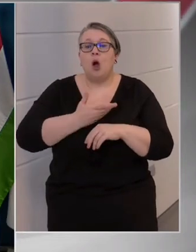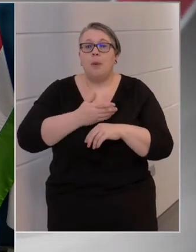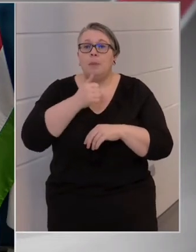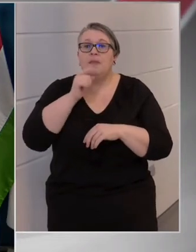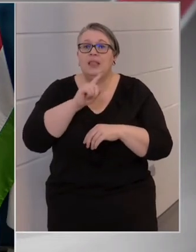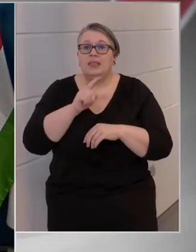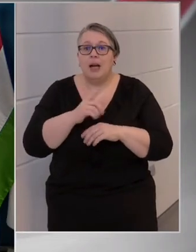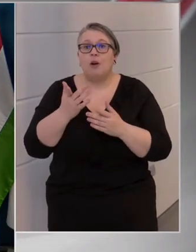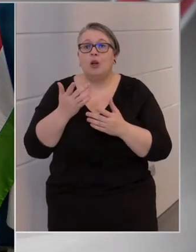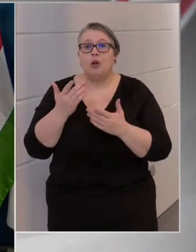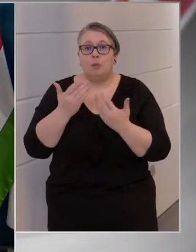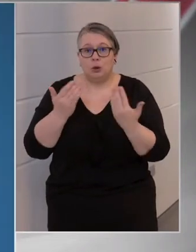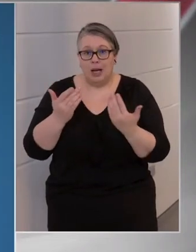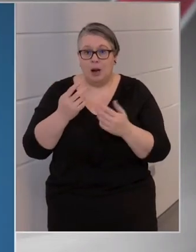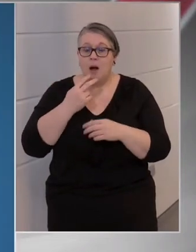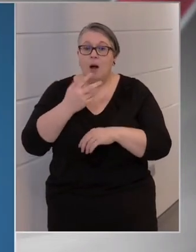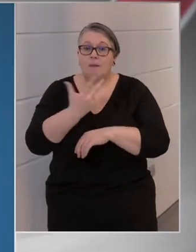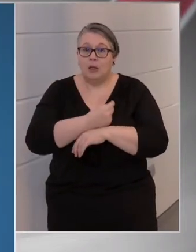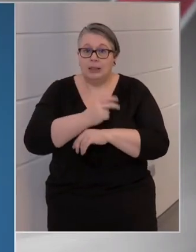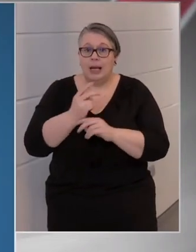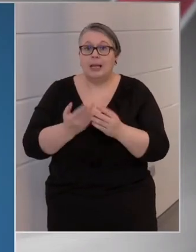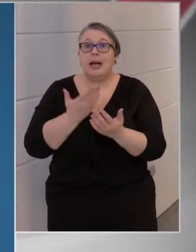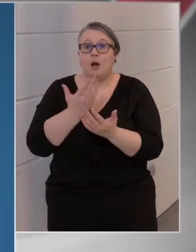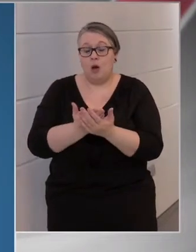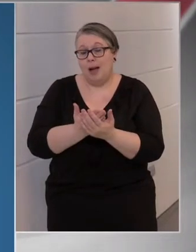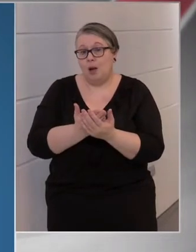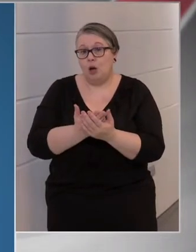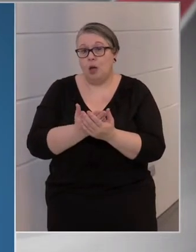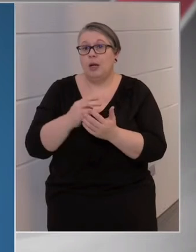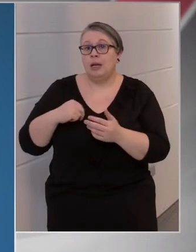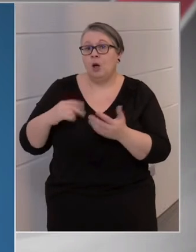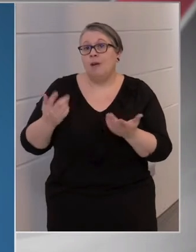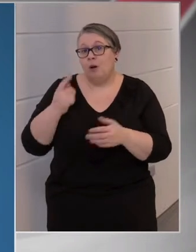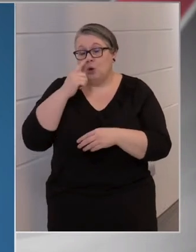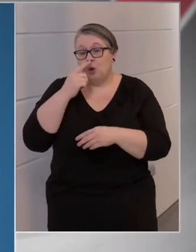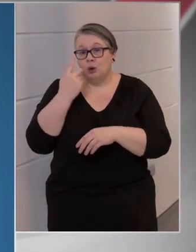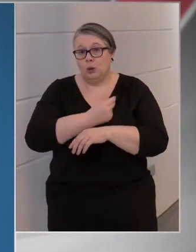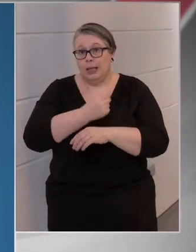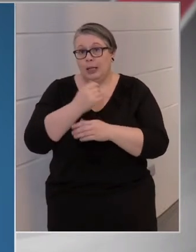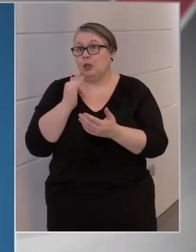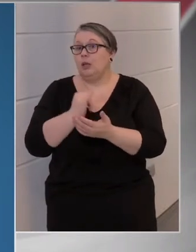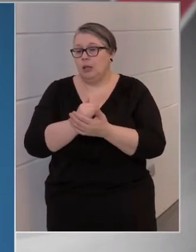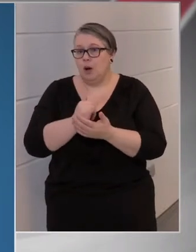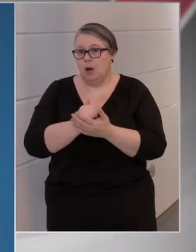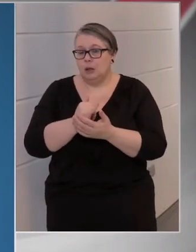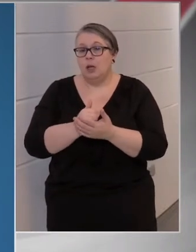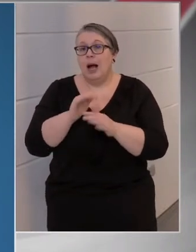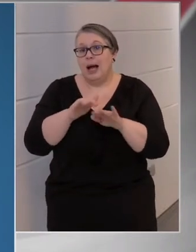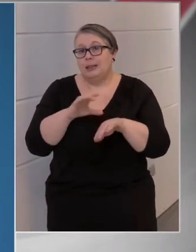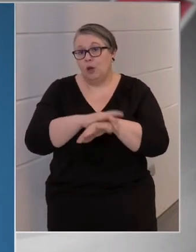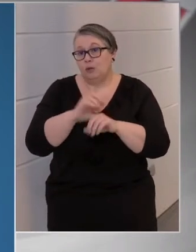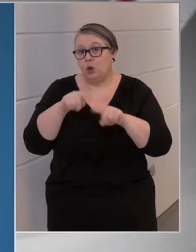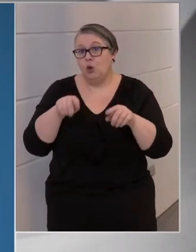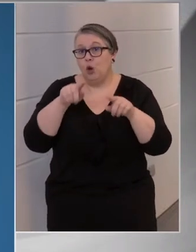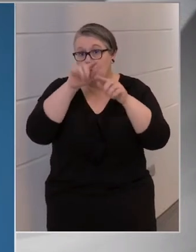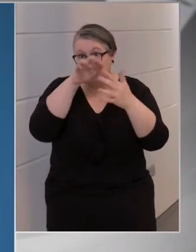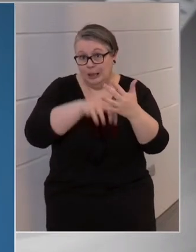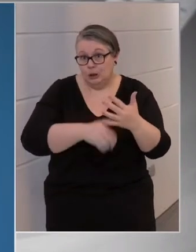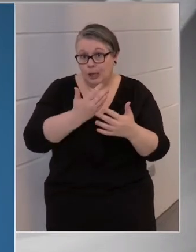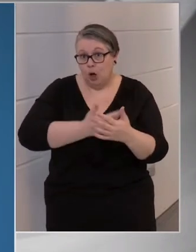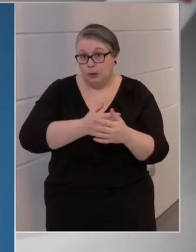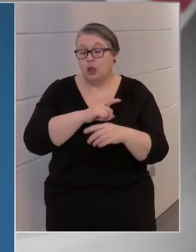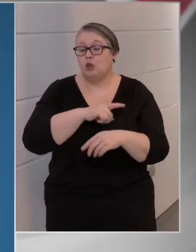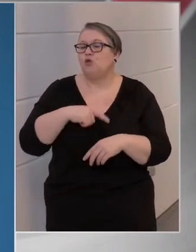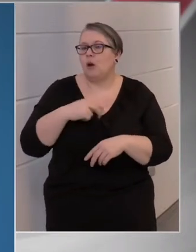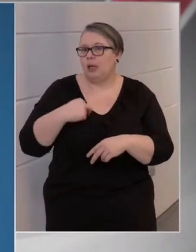Pfizer vagy Moderna vakcinát, és kinek ajánlanak kínai vagy orosz oltást? Igaz az, hogy a házi orvosok külön listán kapják azoknak a nevét, akik csak